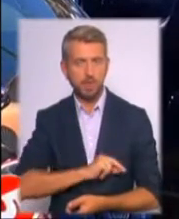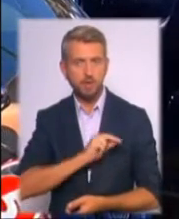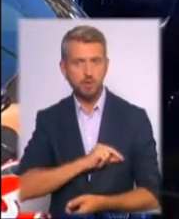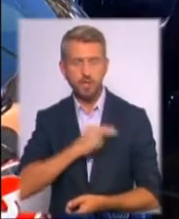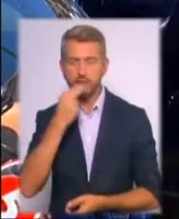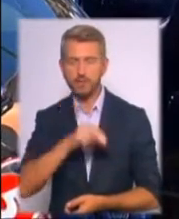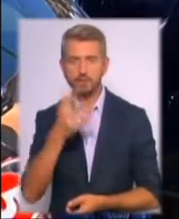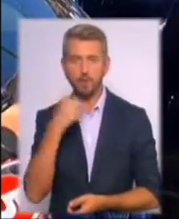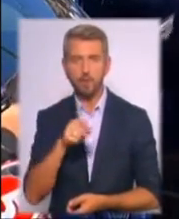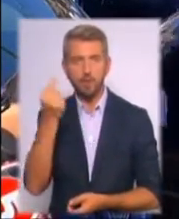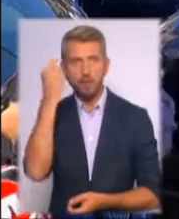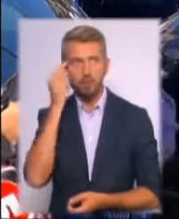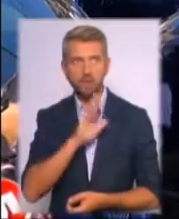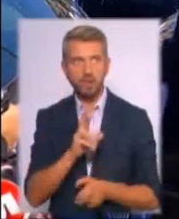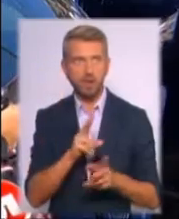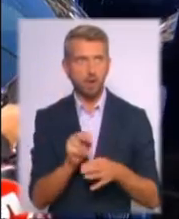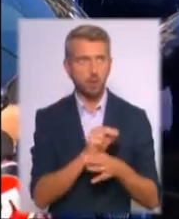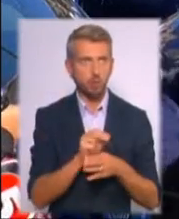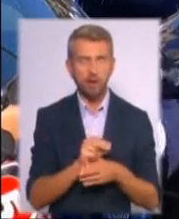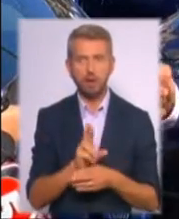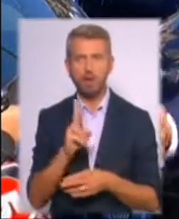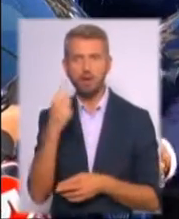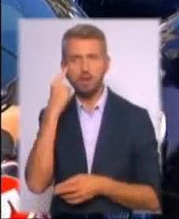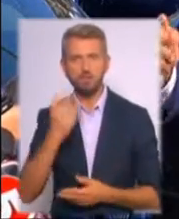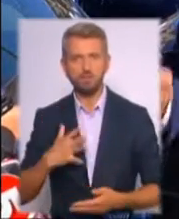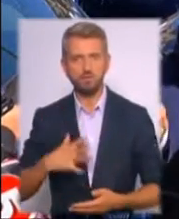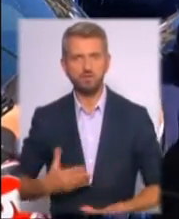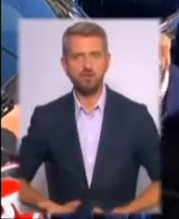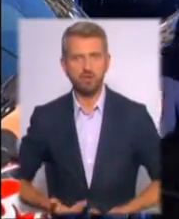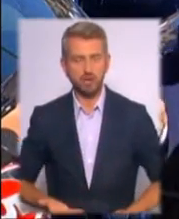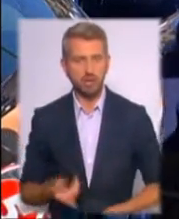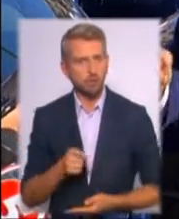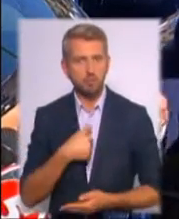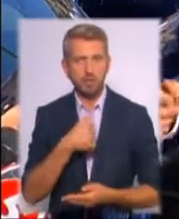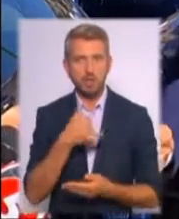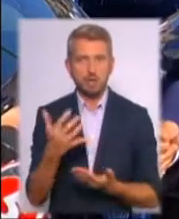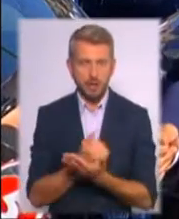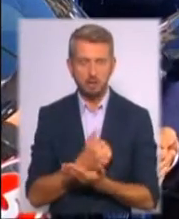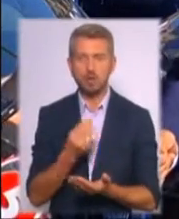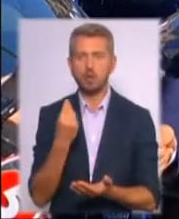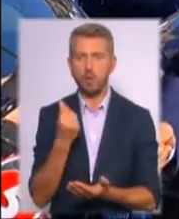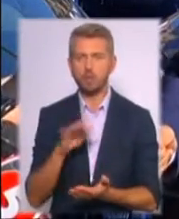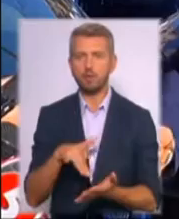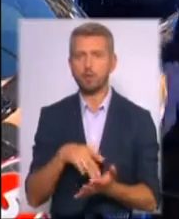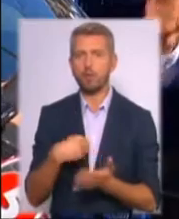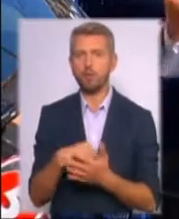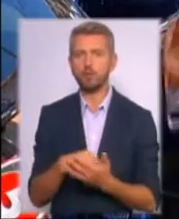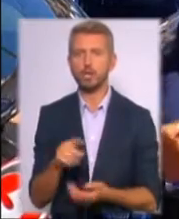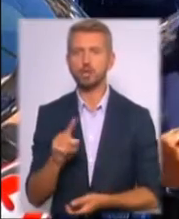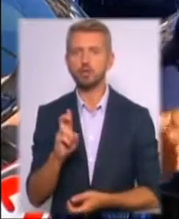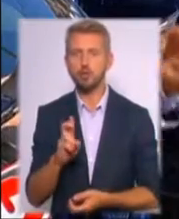ефективно, коли він думає не як лікувати, а як йому вижити. І тому ми знайшли кошти в міському бюджеті, щоб